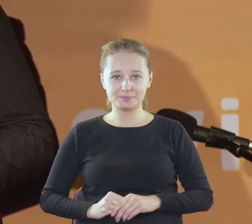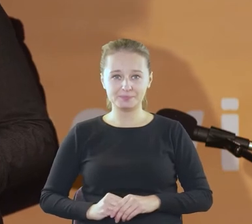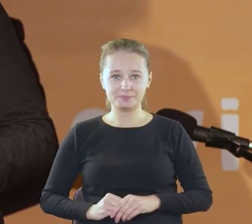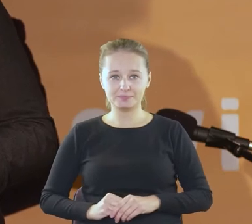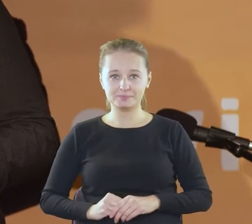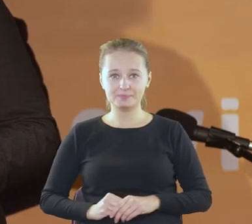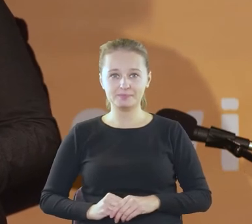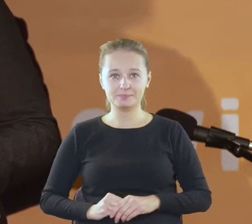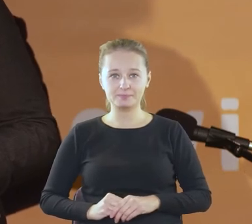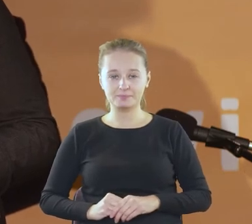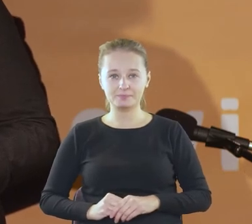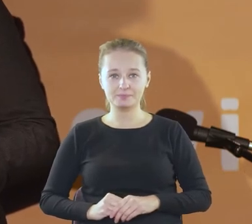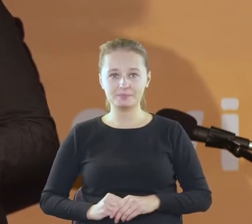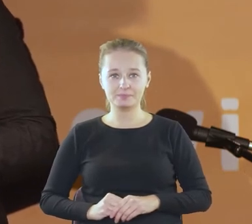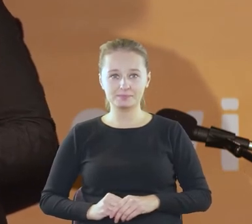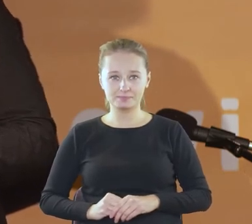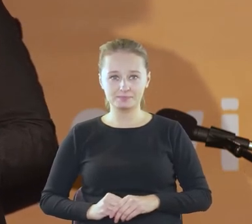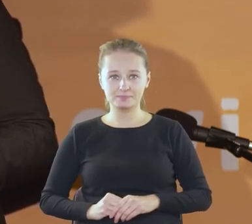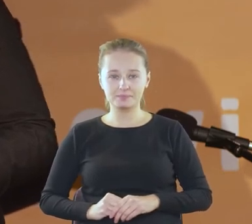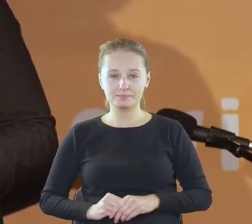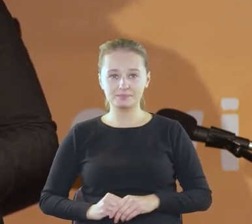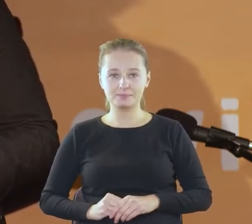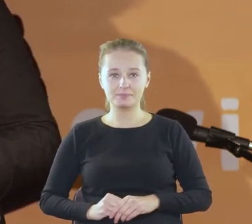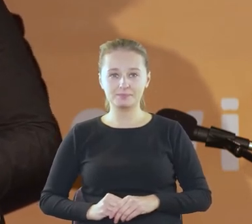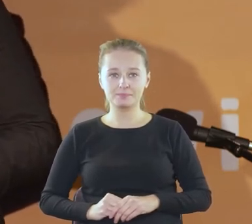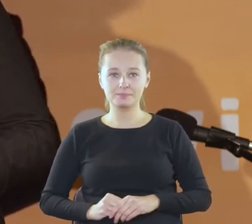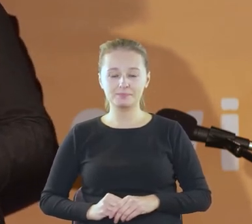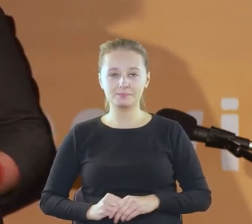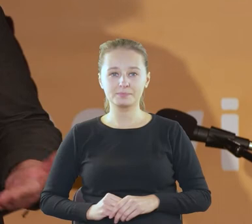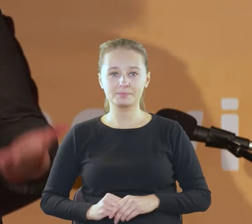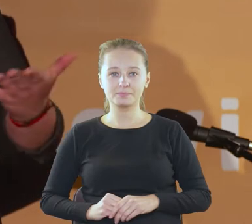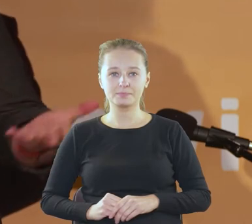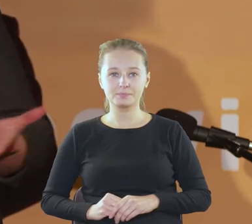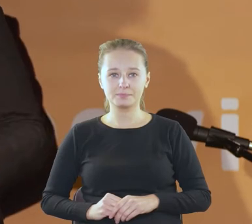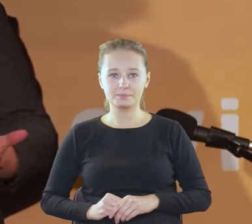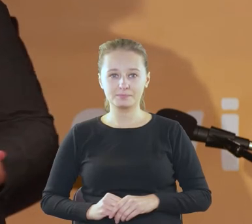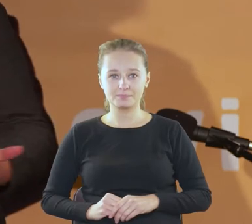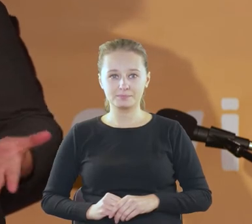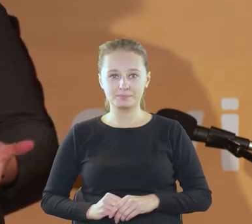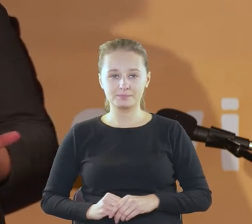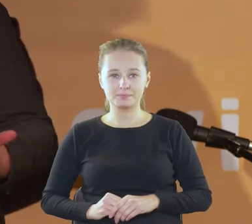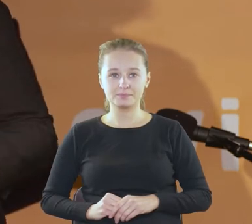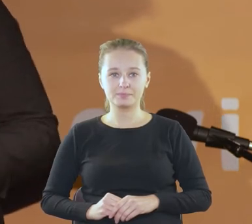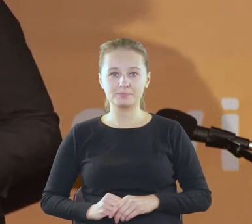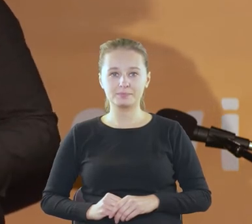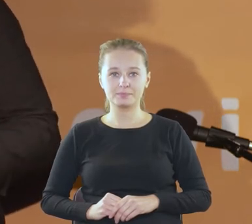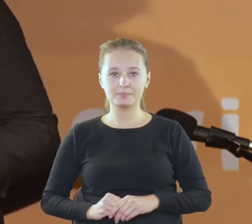zustryci. I ja po prostu skażę na...